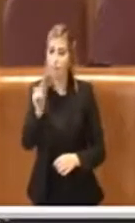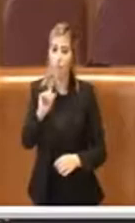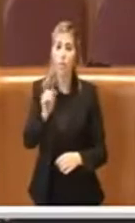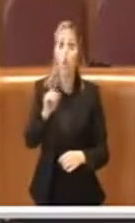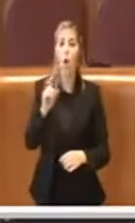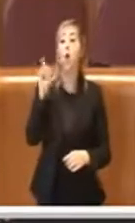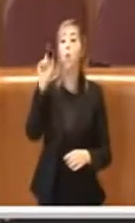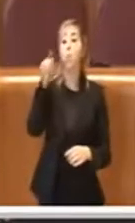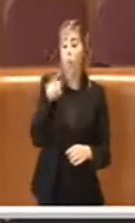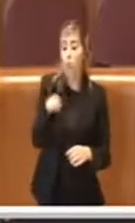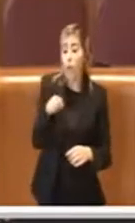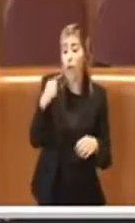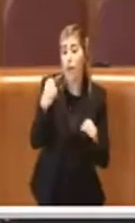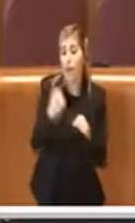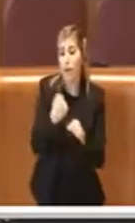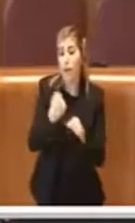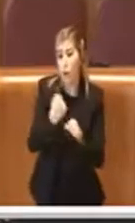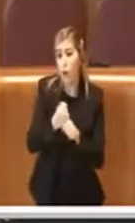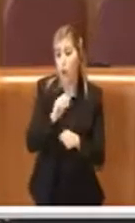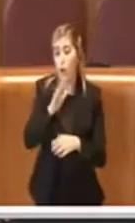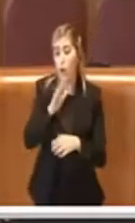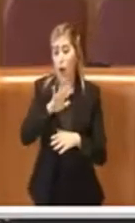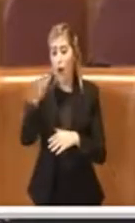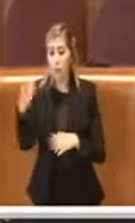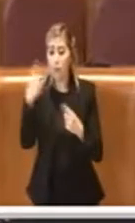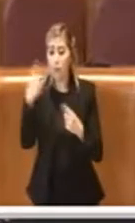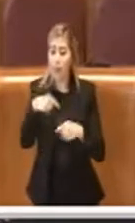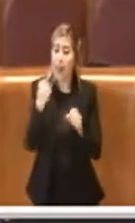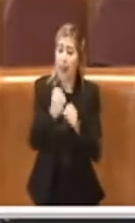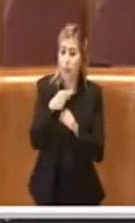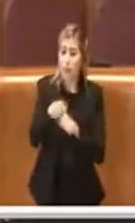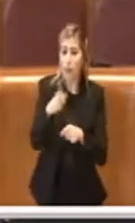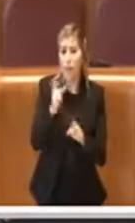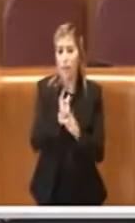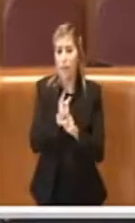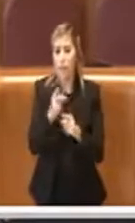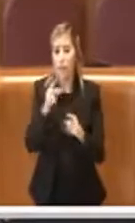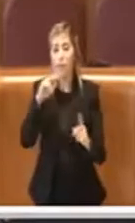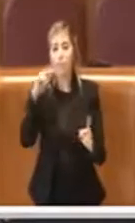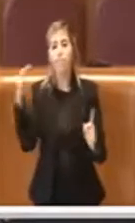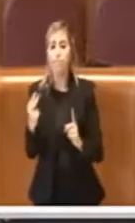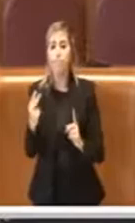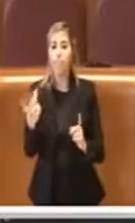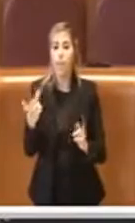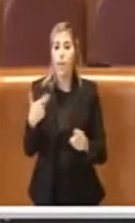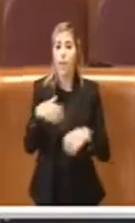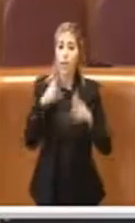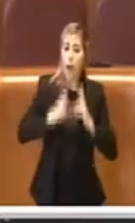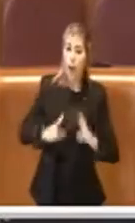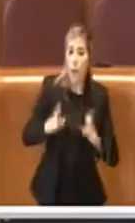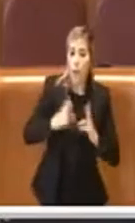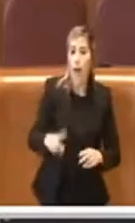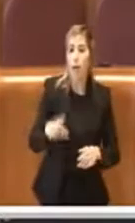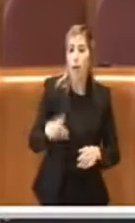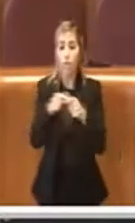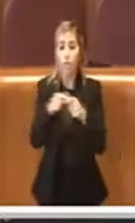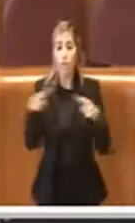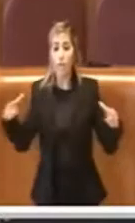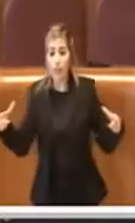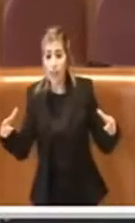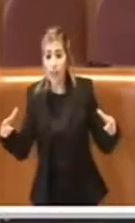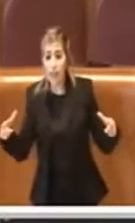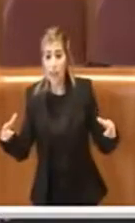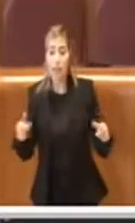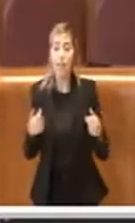questo bene deve essere considerato come anche il decoro, come anche la tranquillità dei residenti, come